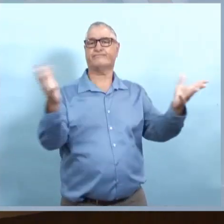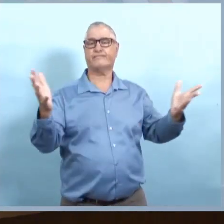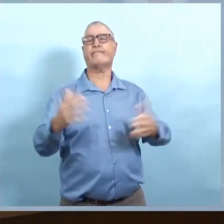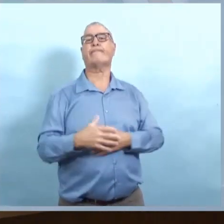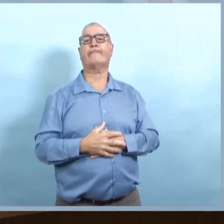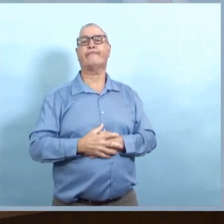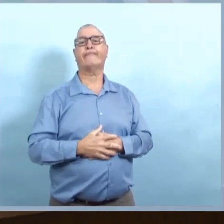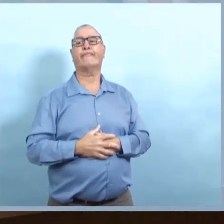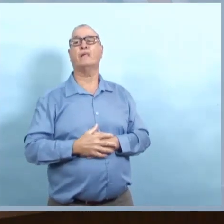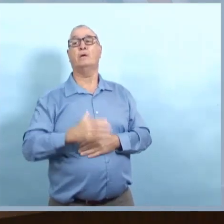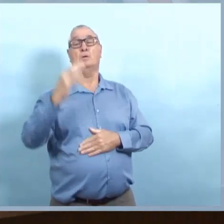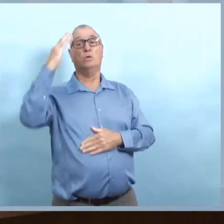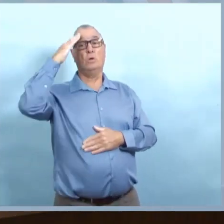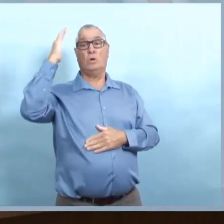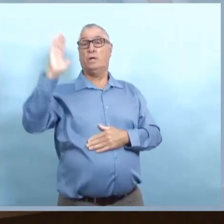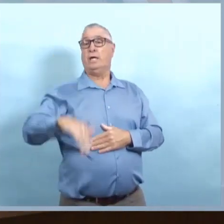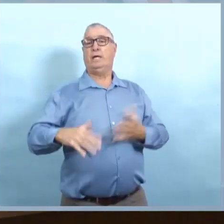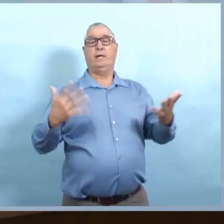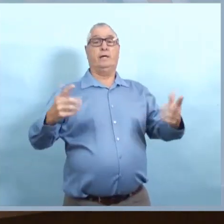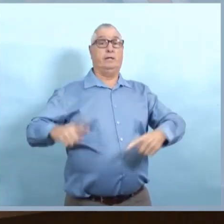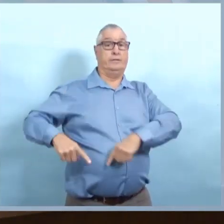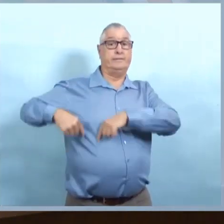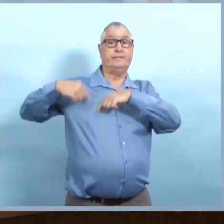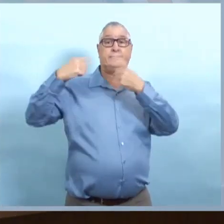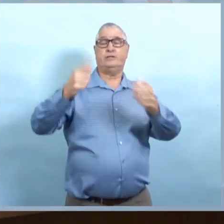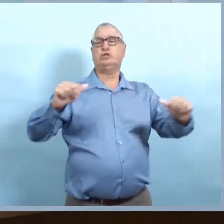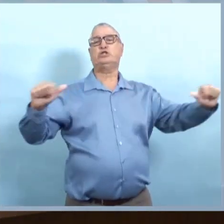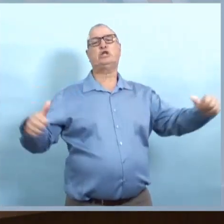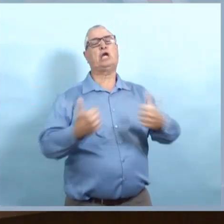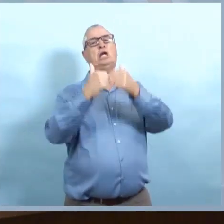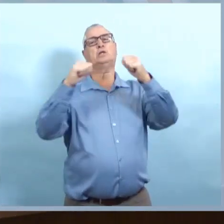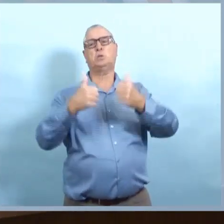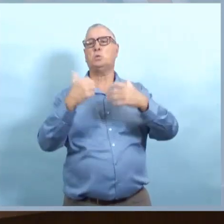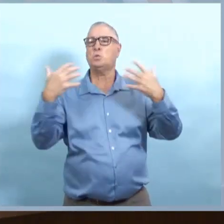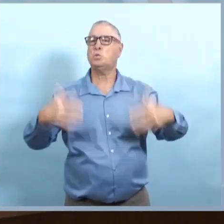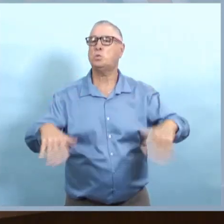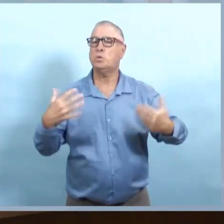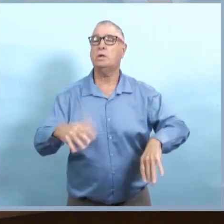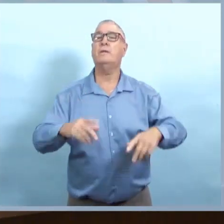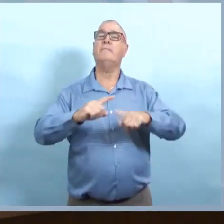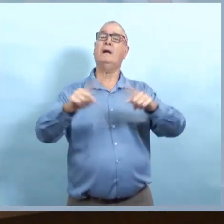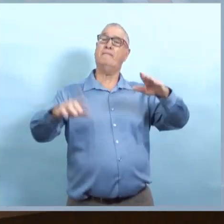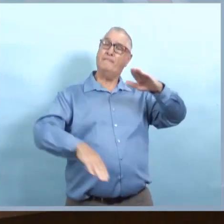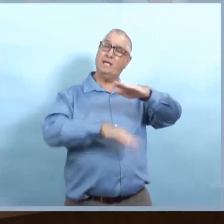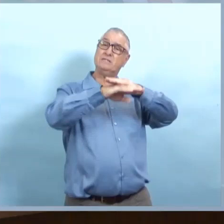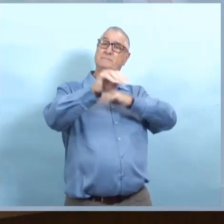Et nous travaillons maintenant pour essayer d'améliorer la situation. Donc, il est très probable qu'on verra encore plus d'interventions.